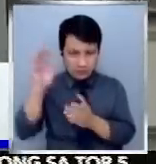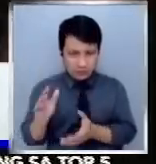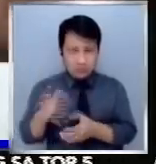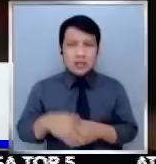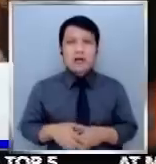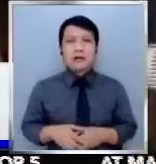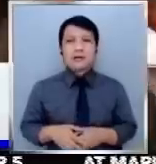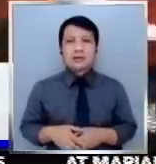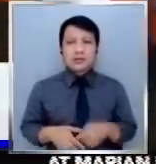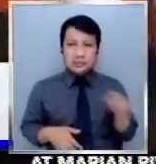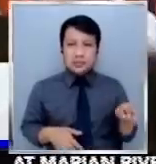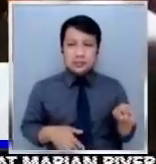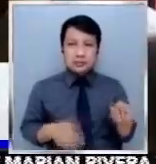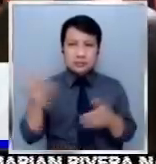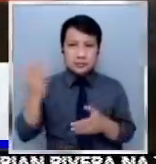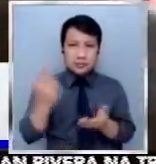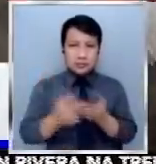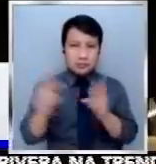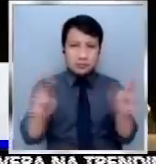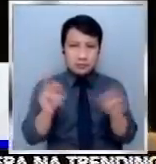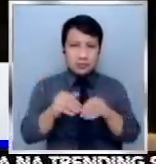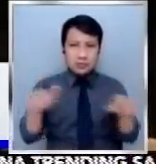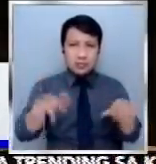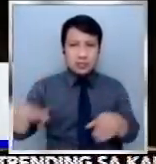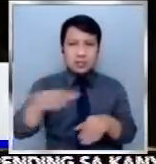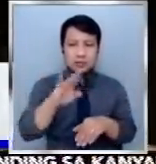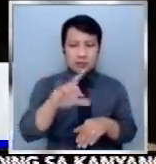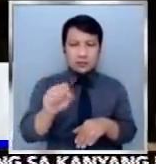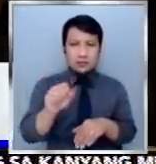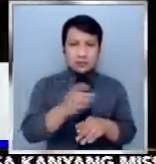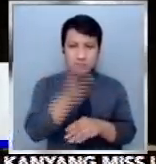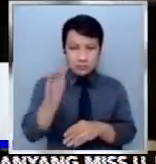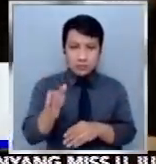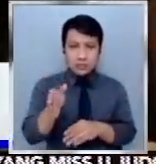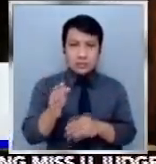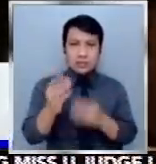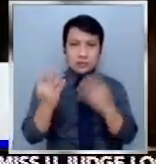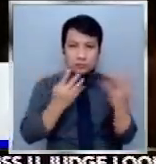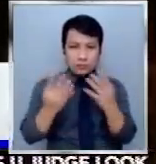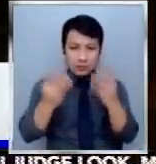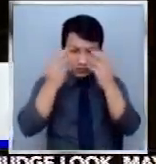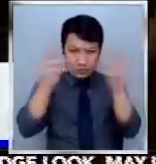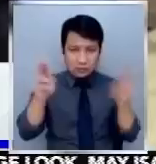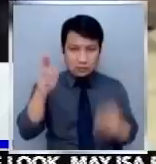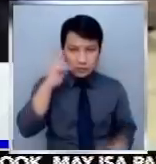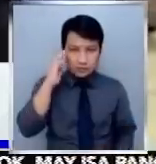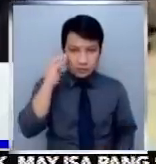Nagsalita rin siya sa harap ng mga residente ng Badsod at pumunta sa birthday celebration ni Mayor Ronaldo Morada.